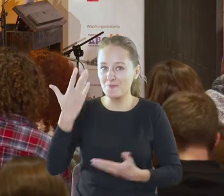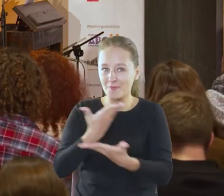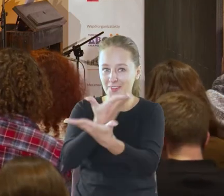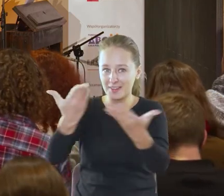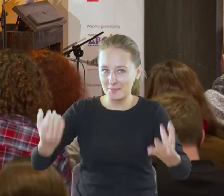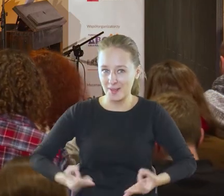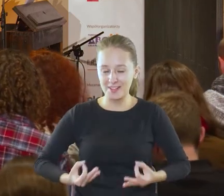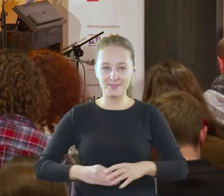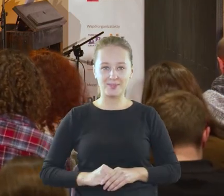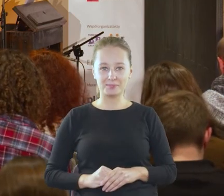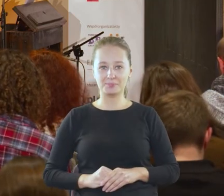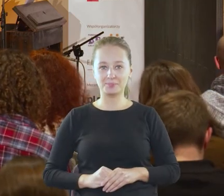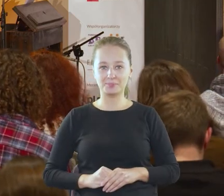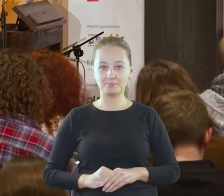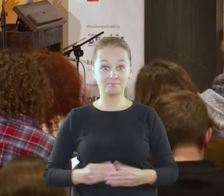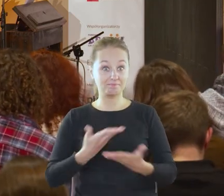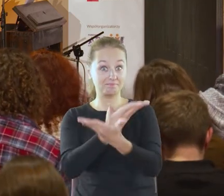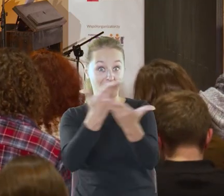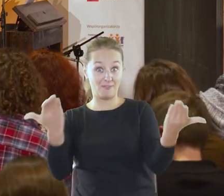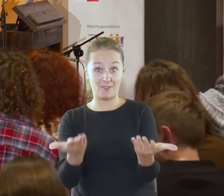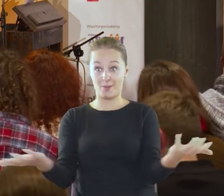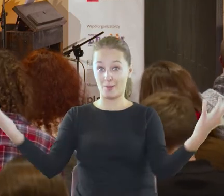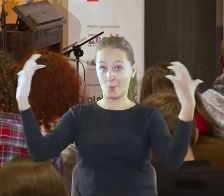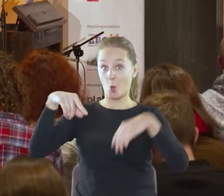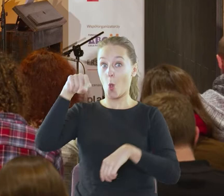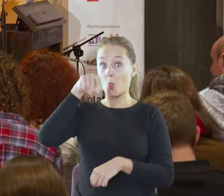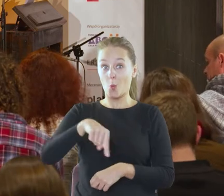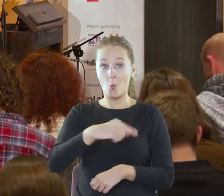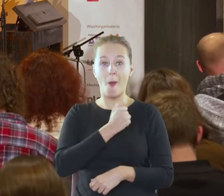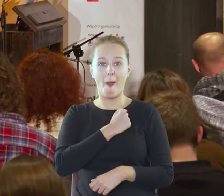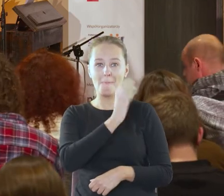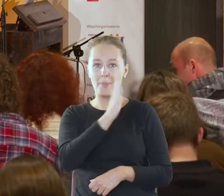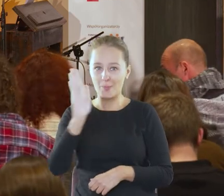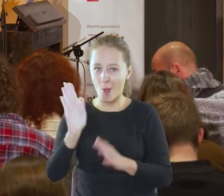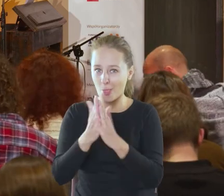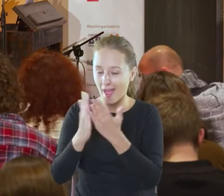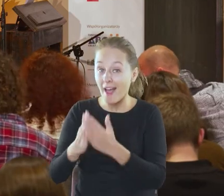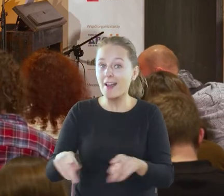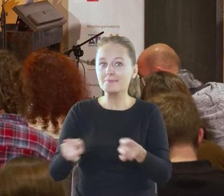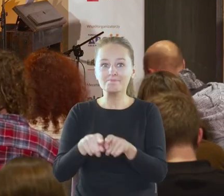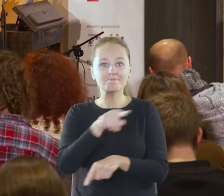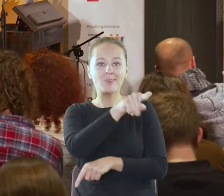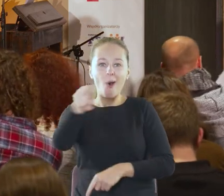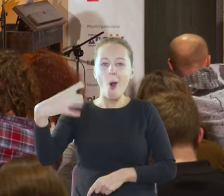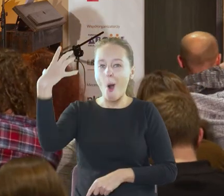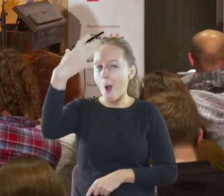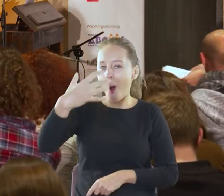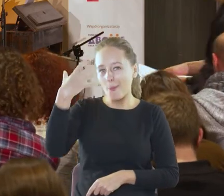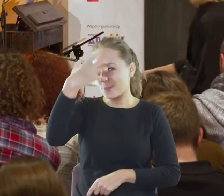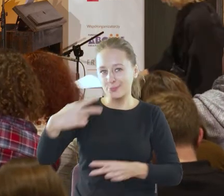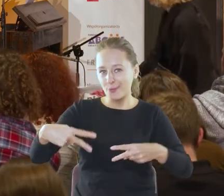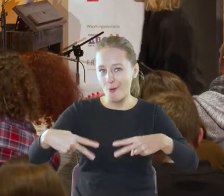Państwa, Państwa zebranych w bibliotece i Państwa przed ekranami komputerów